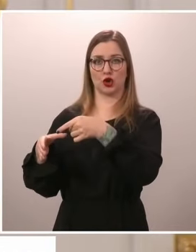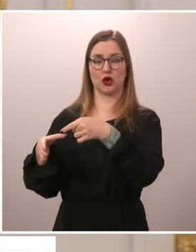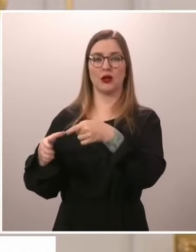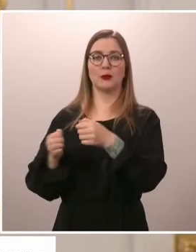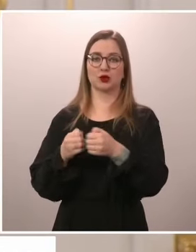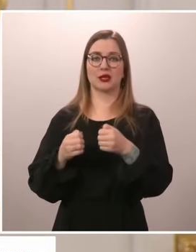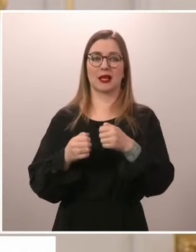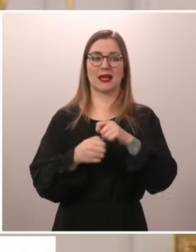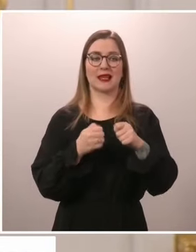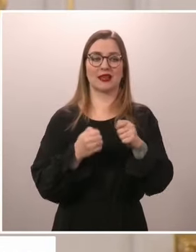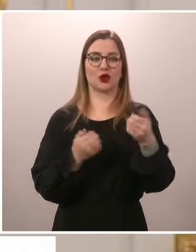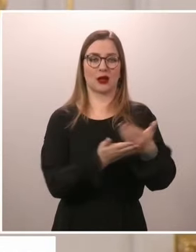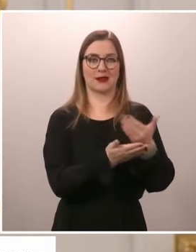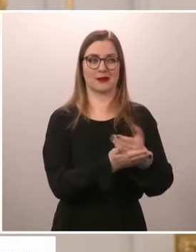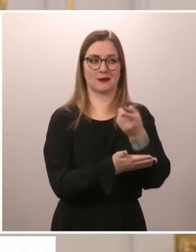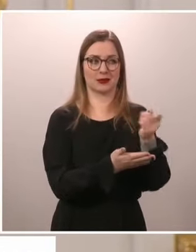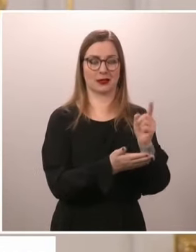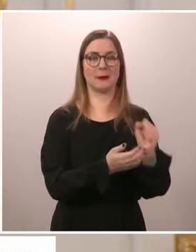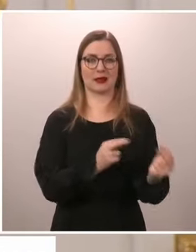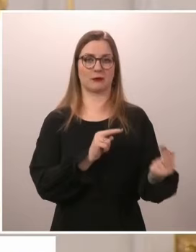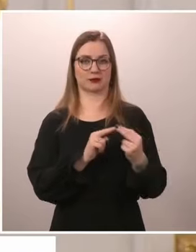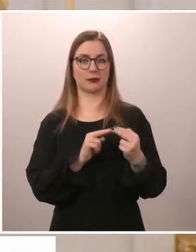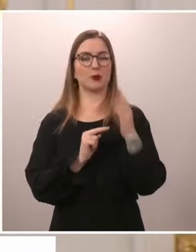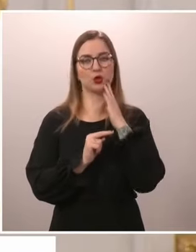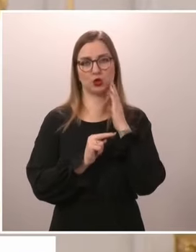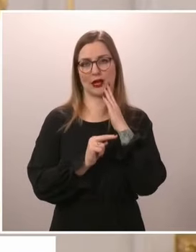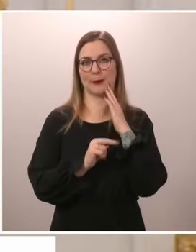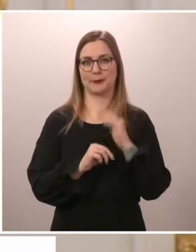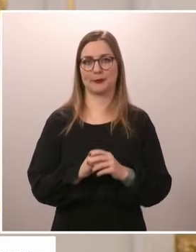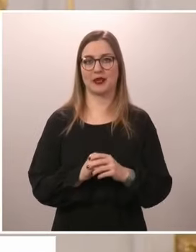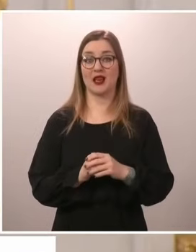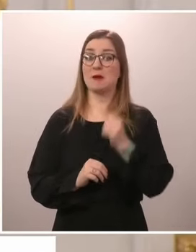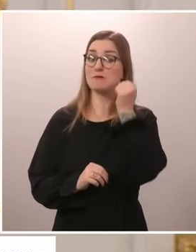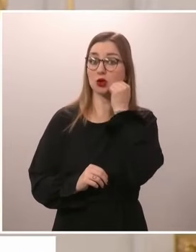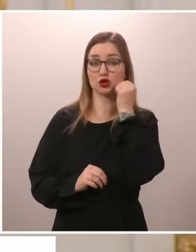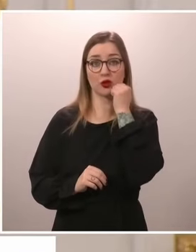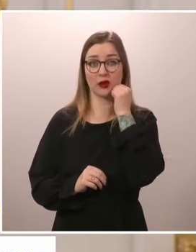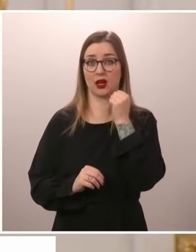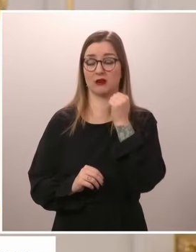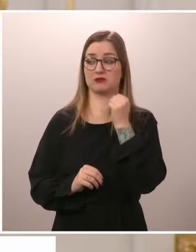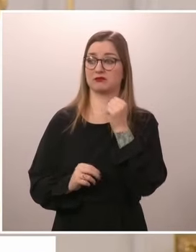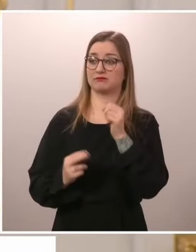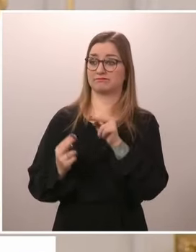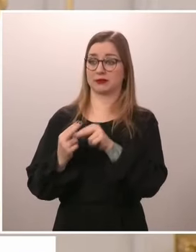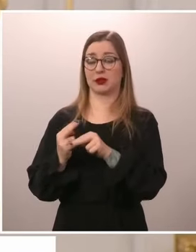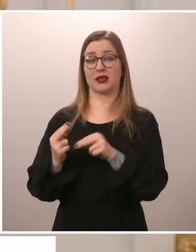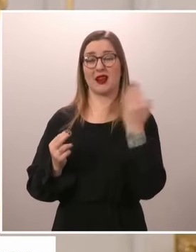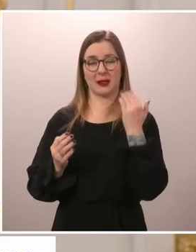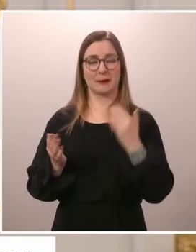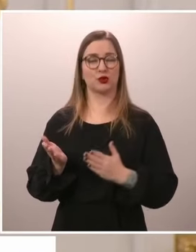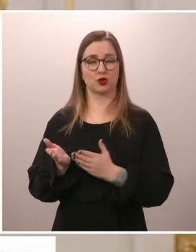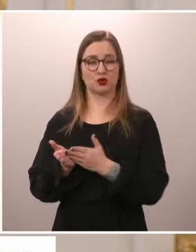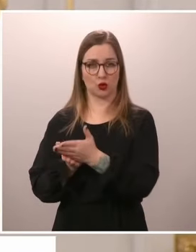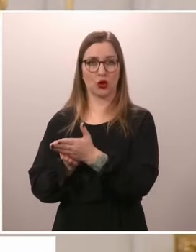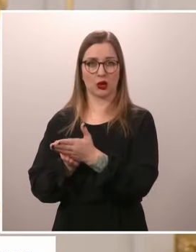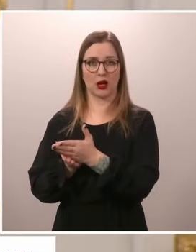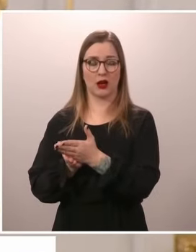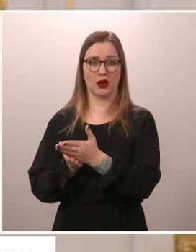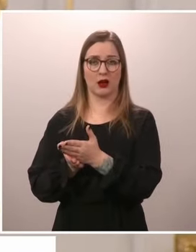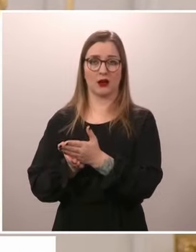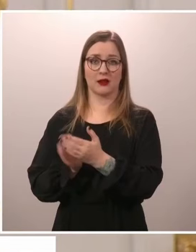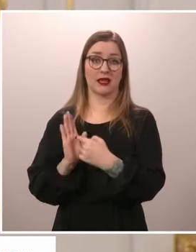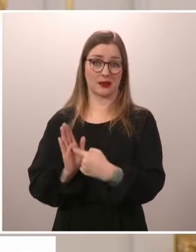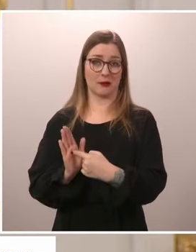liittolaisilta. Millainen suhteeni Moskovaan on aikaisemmin ollut aika suora, olipa sitten kyse Antton pojan